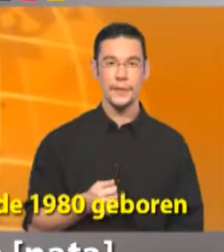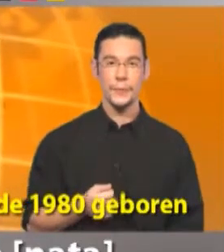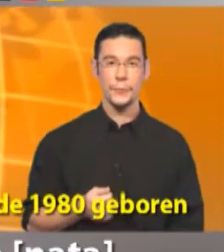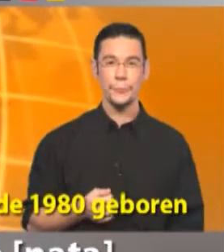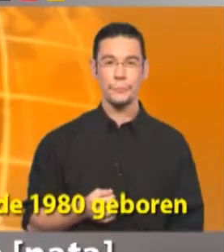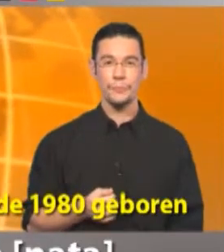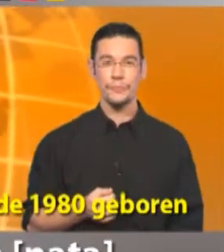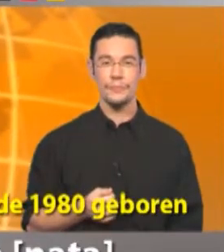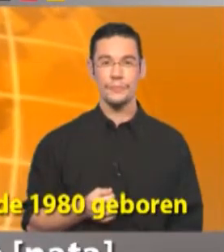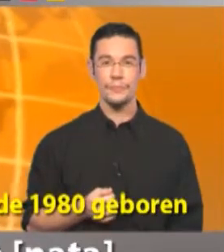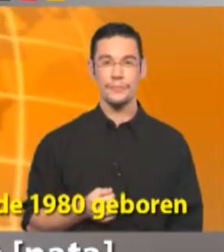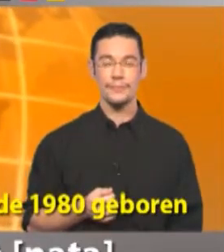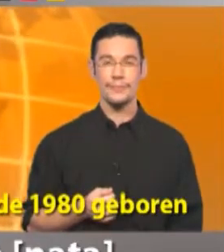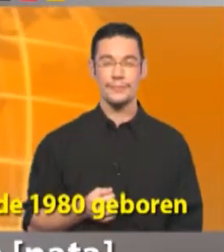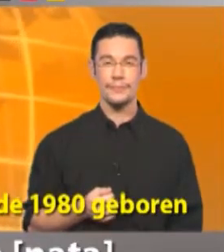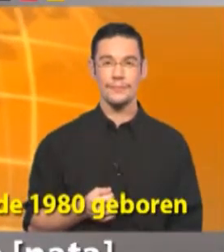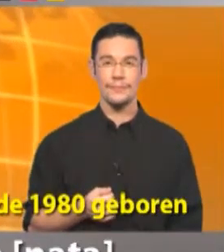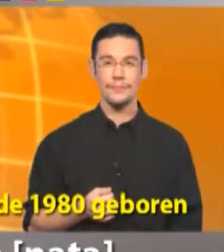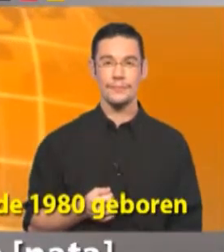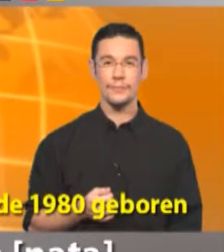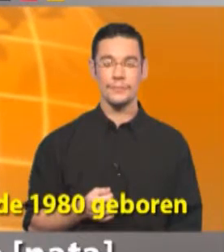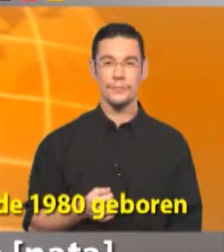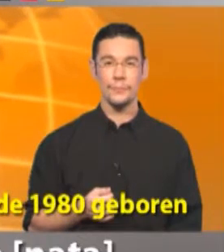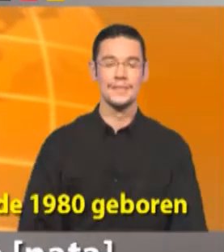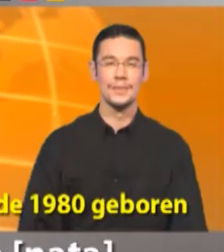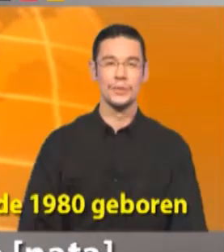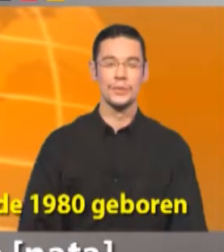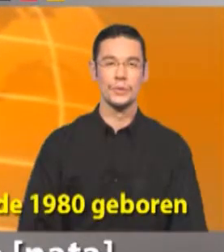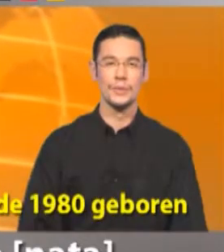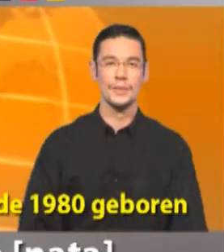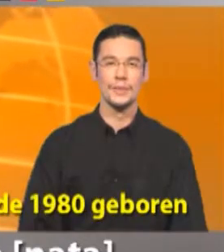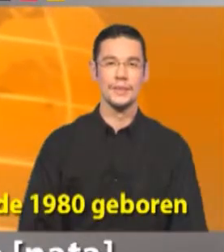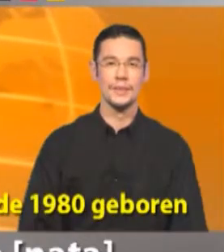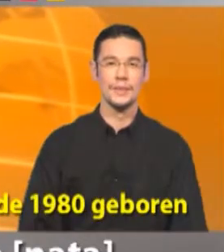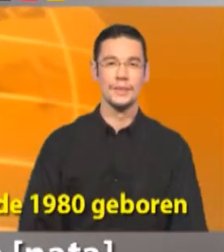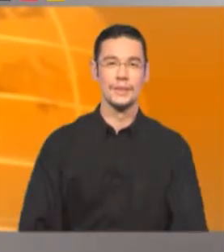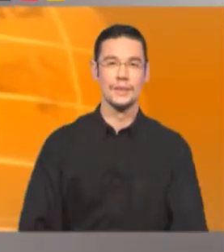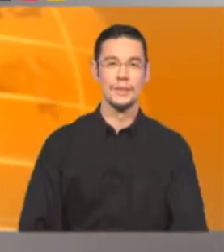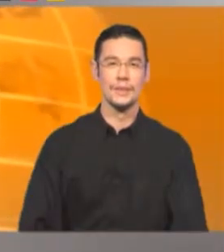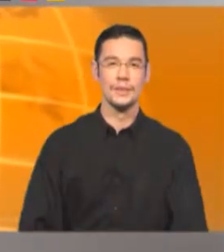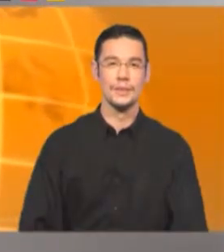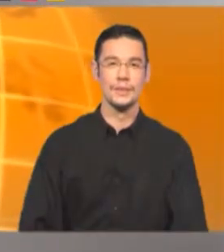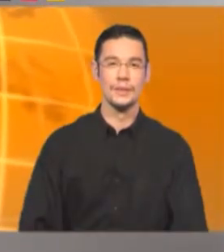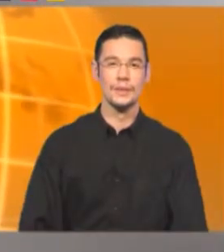1980. Sono nato, nata, nel 1980.